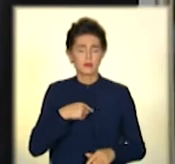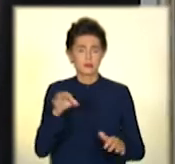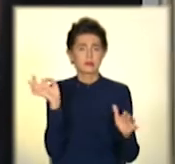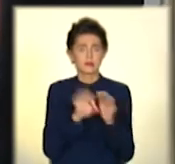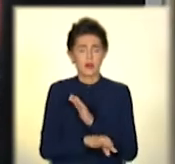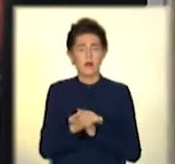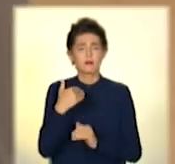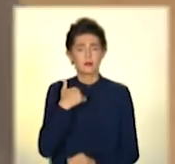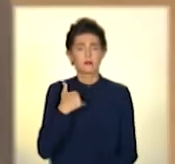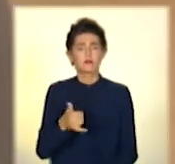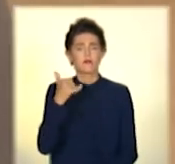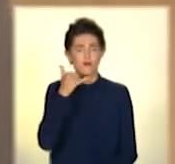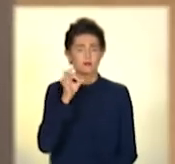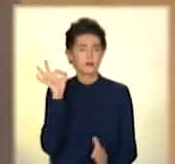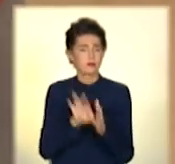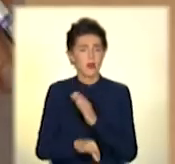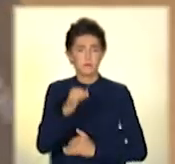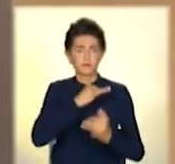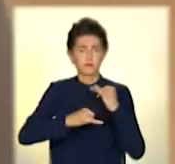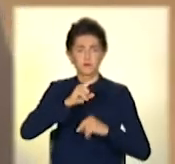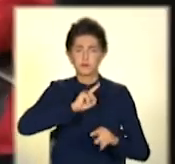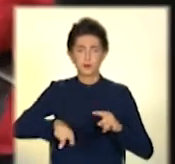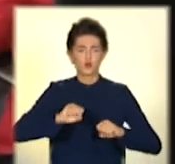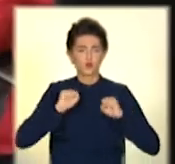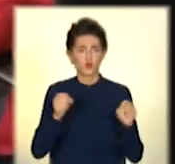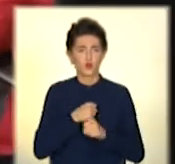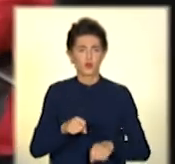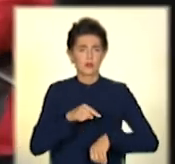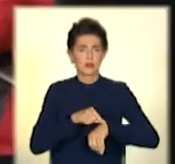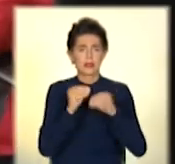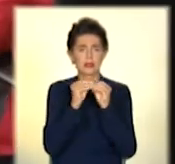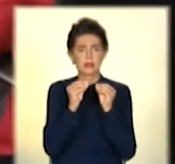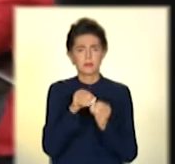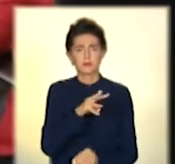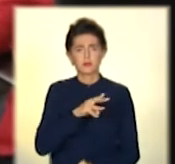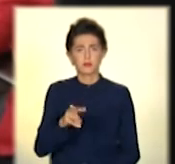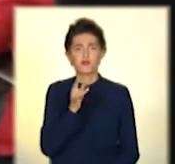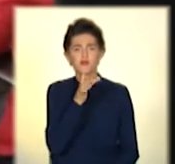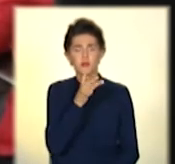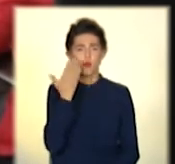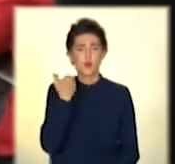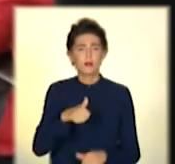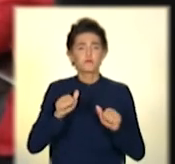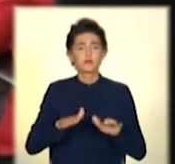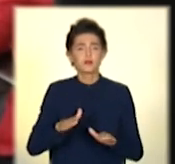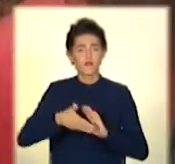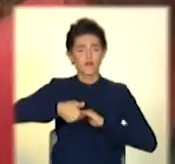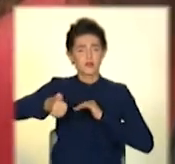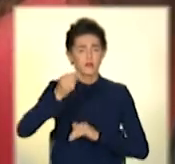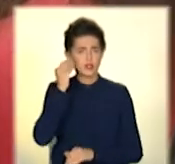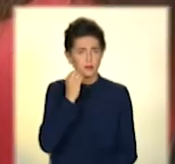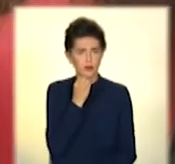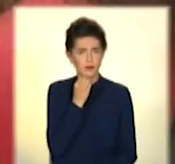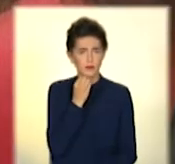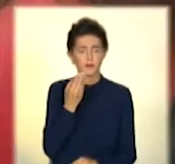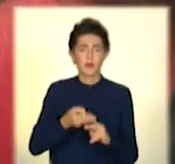ведемо максимально швидко. На екстренний визов дається 10 мінут. От момент прийняття визову диспетчера. Це